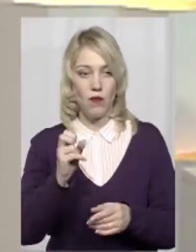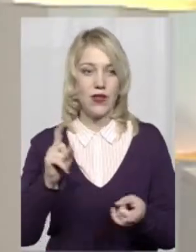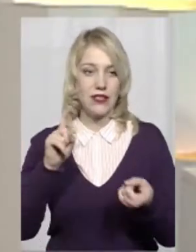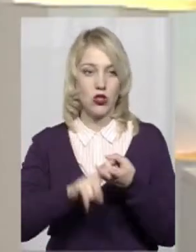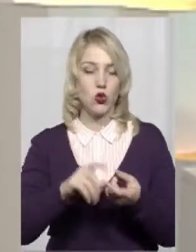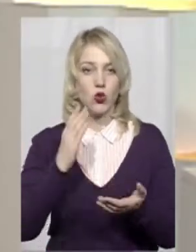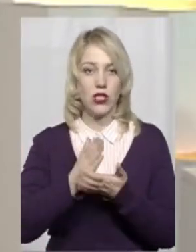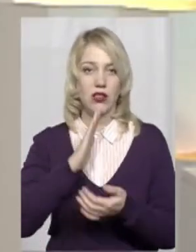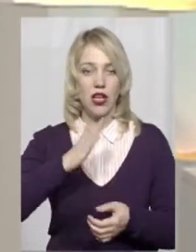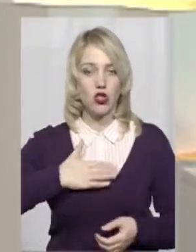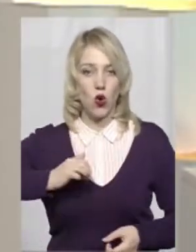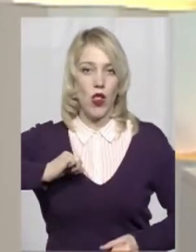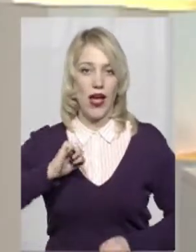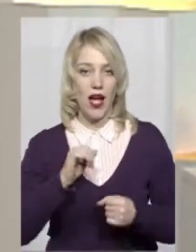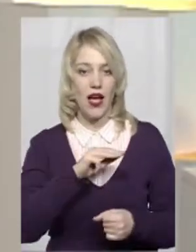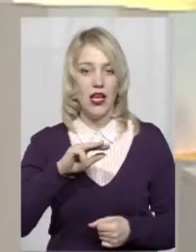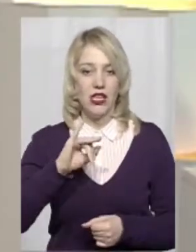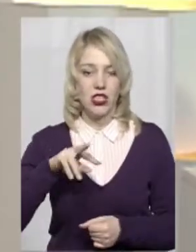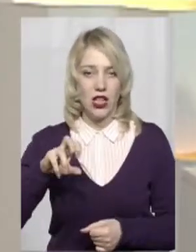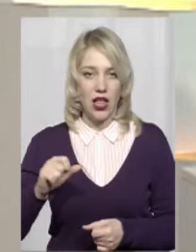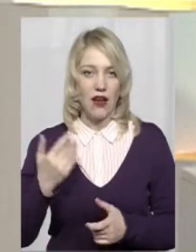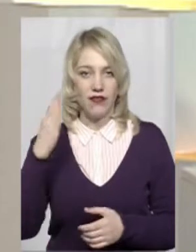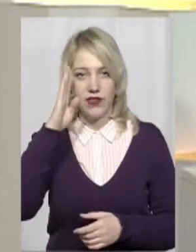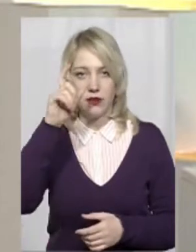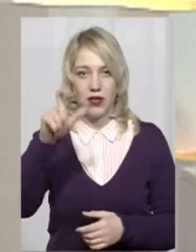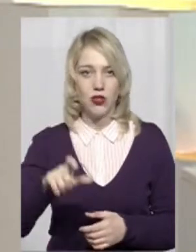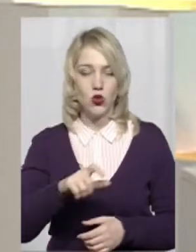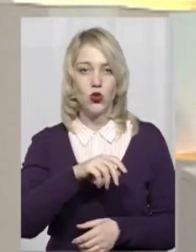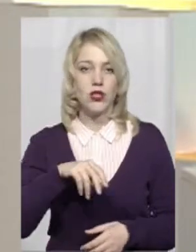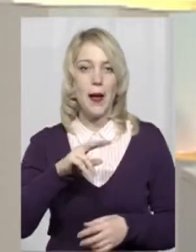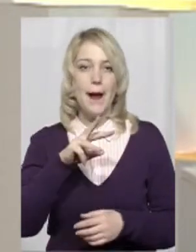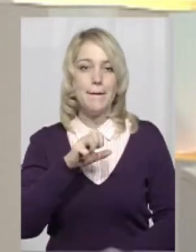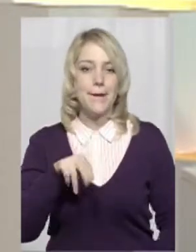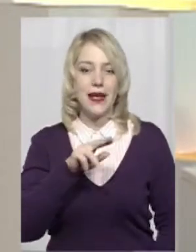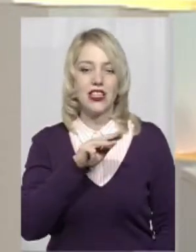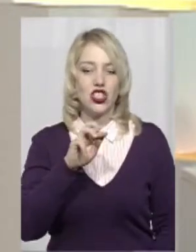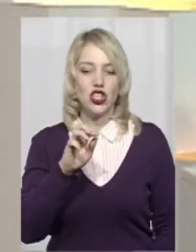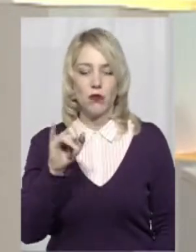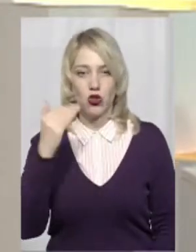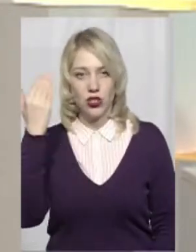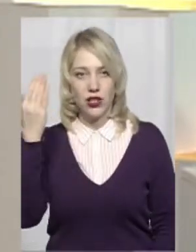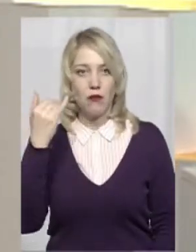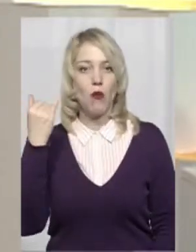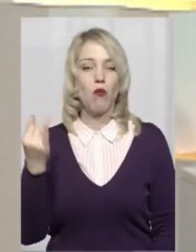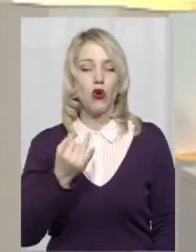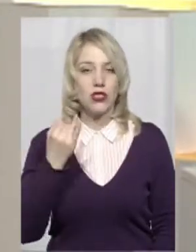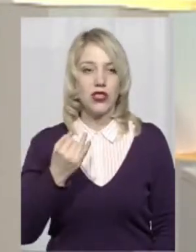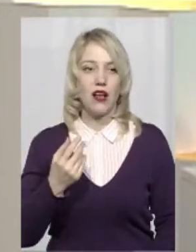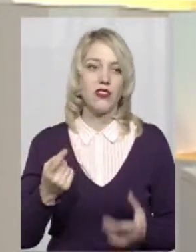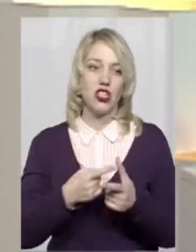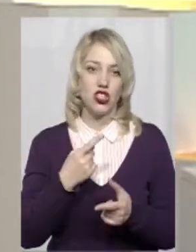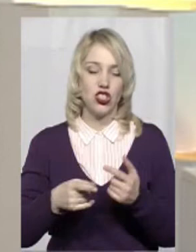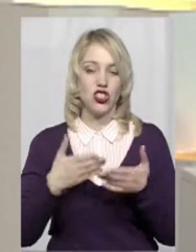'язку наш колега Михайло Жалам. Я казала, що працює він сьогодні у Меджибожі і у тамтешніх жителів. Поцікавився, чи